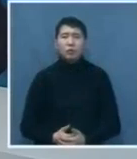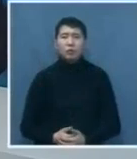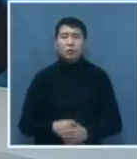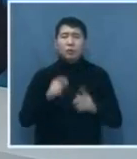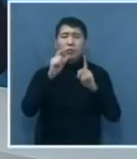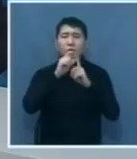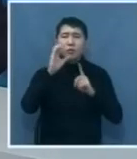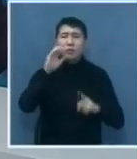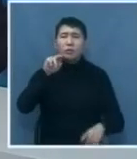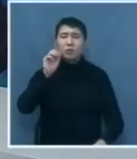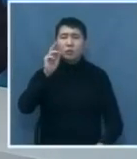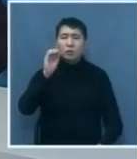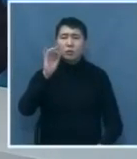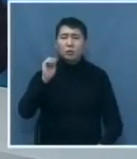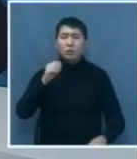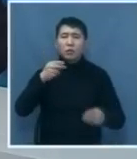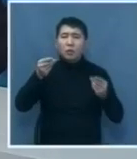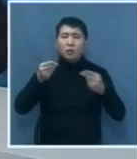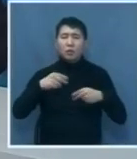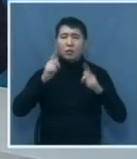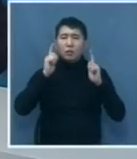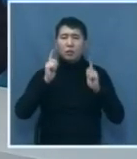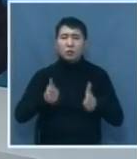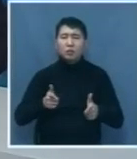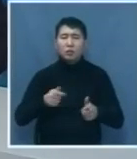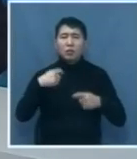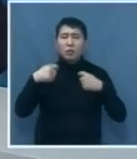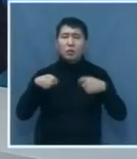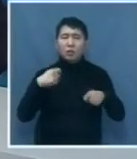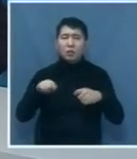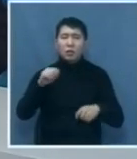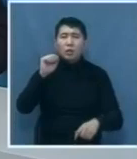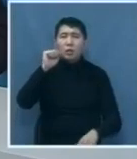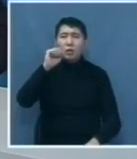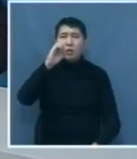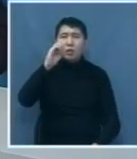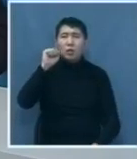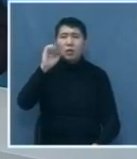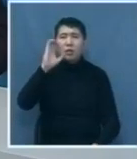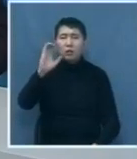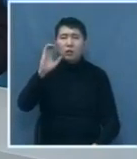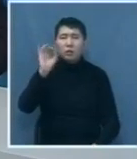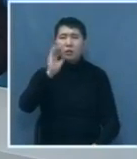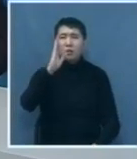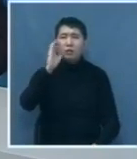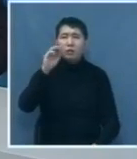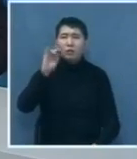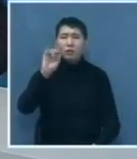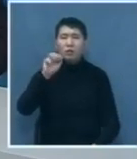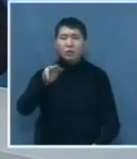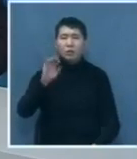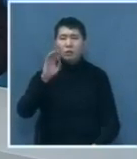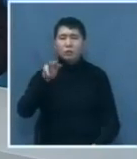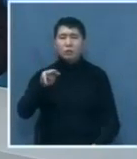словам спикера Мажелиса, придало и подписание соглашения о зоне свободной торговли между ЕАЭС и Вьетнамом. Вьетнам – это первое государство, с которым было